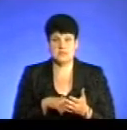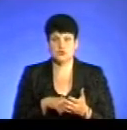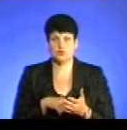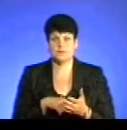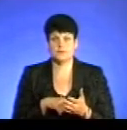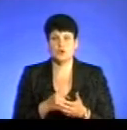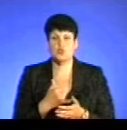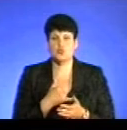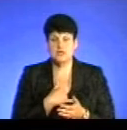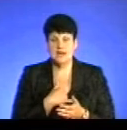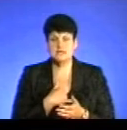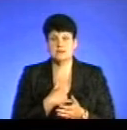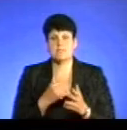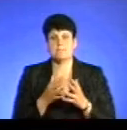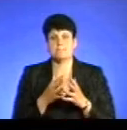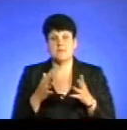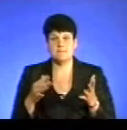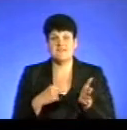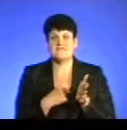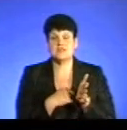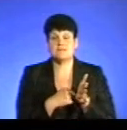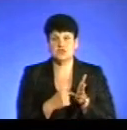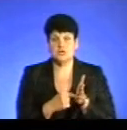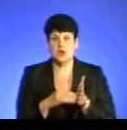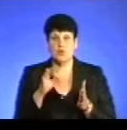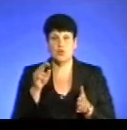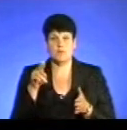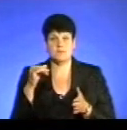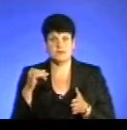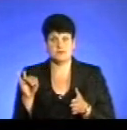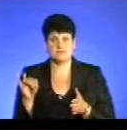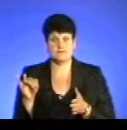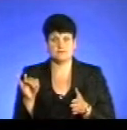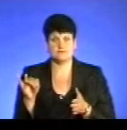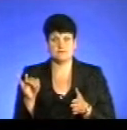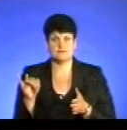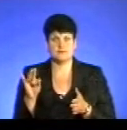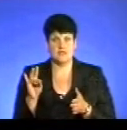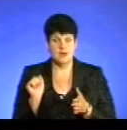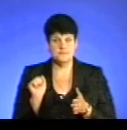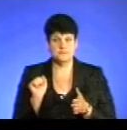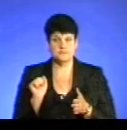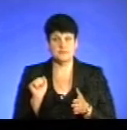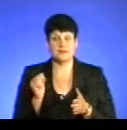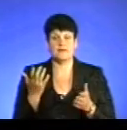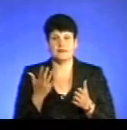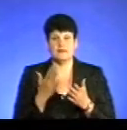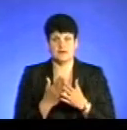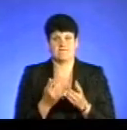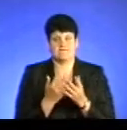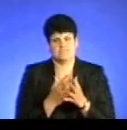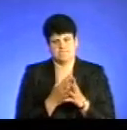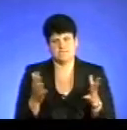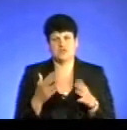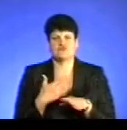в нас переважно ми відмічаємо опійну наркоманію, яка становить значу частину